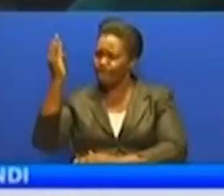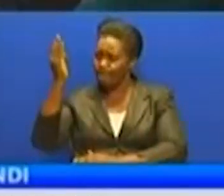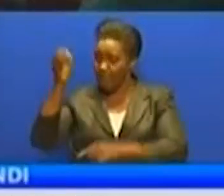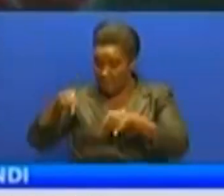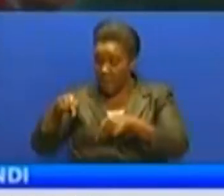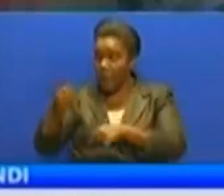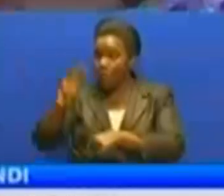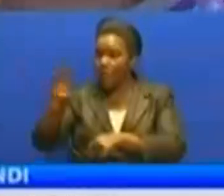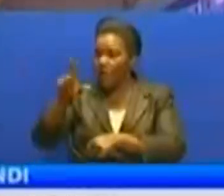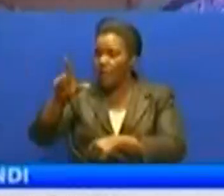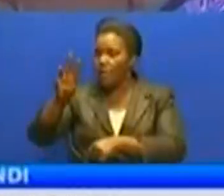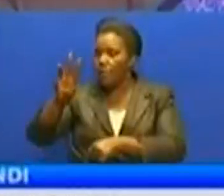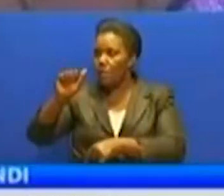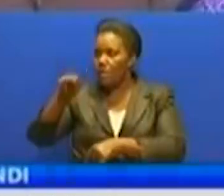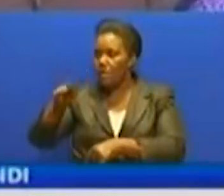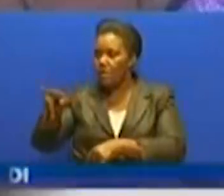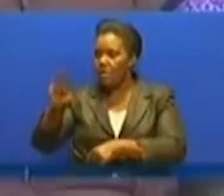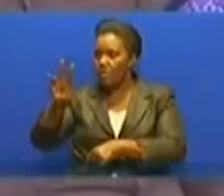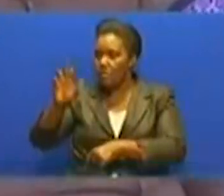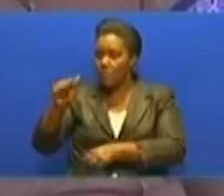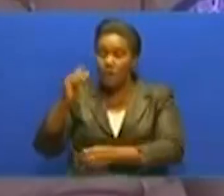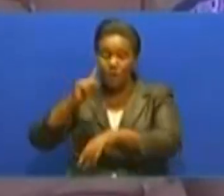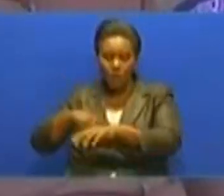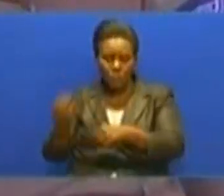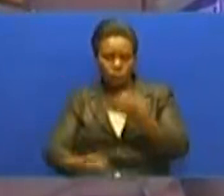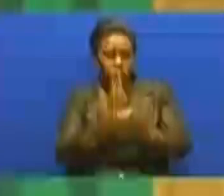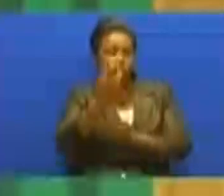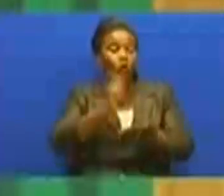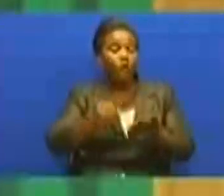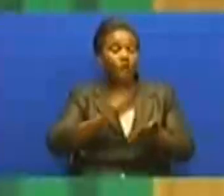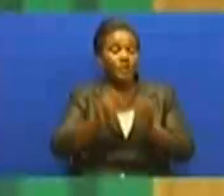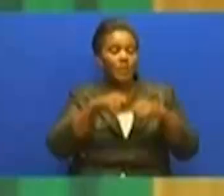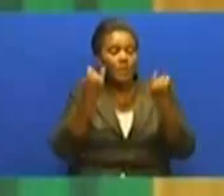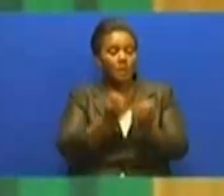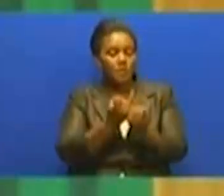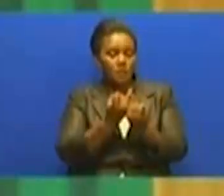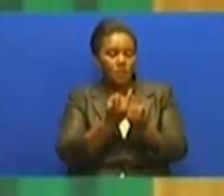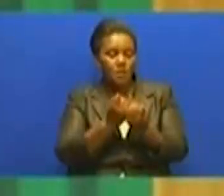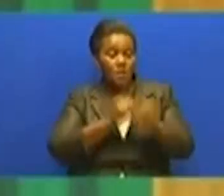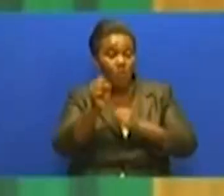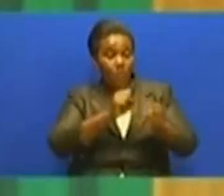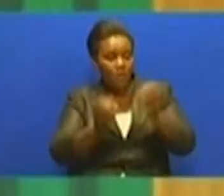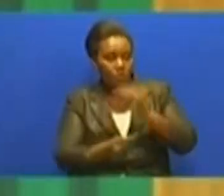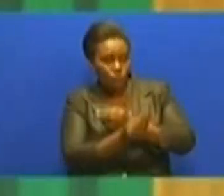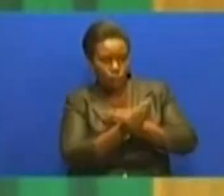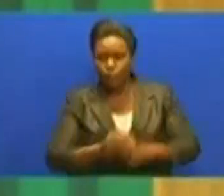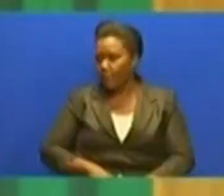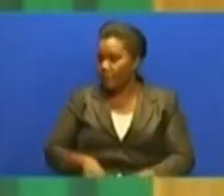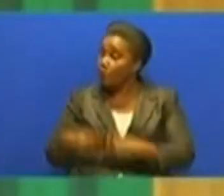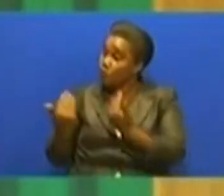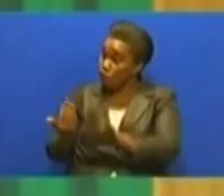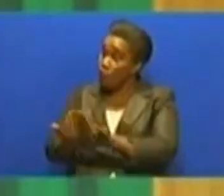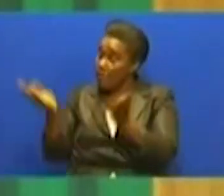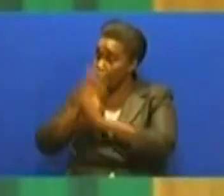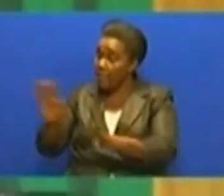wakati ya kizindua jengo latasisi ya kuzuhia na kupambana narushu atakukuru. Rai yangu kweno ni kwamba kamilisheni mapema utekeza ajwa